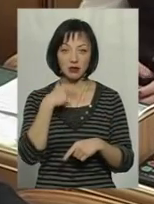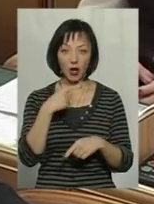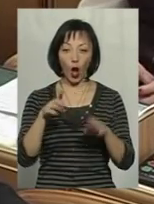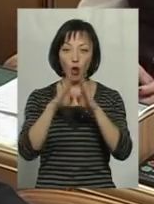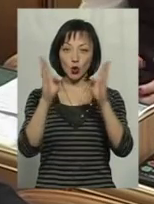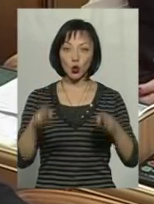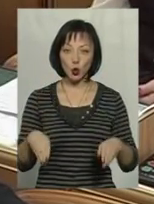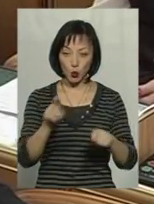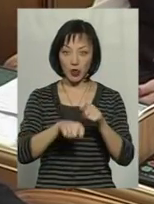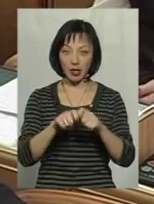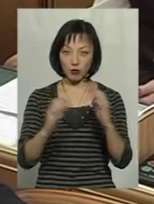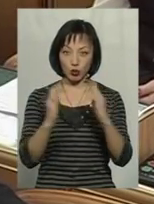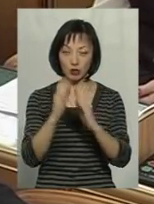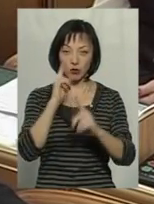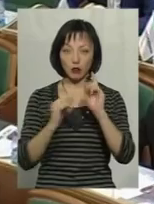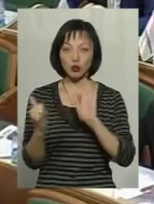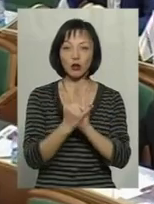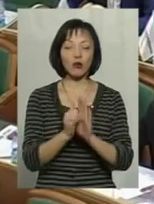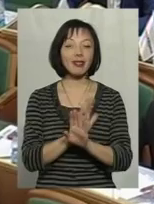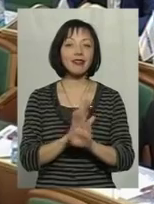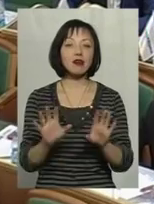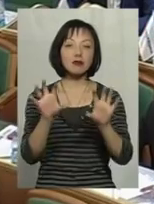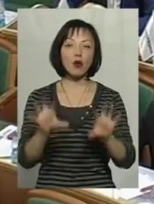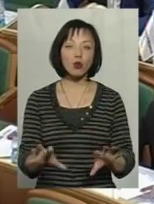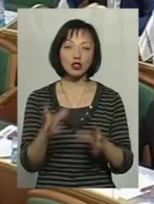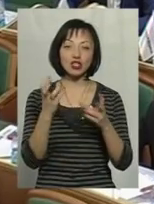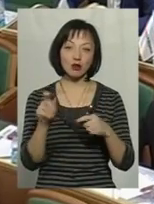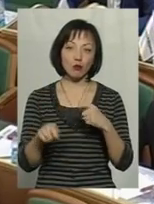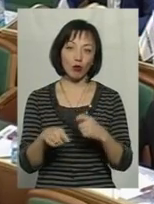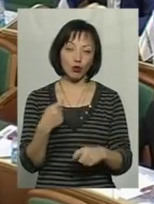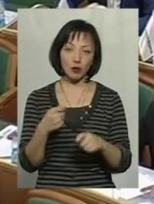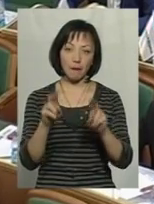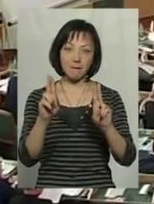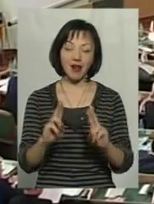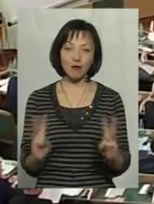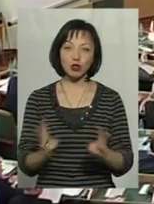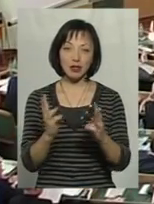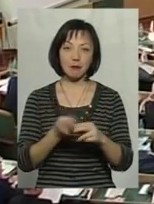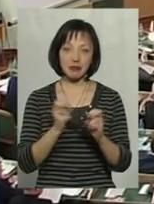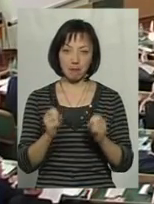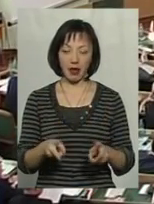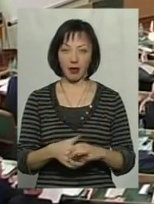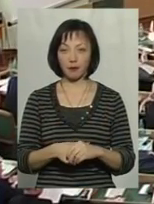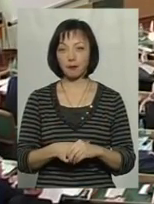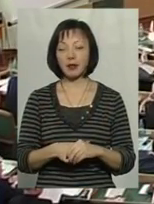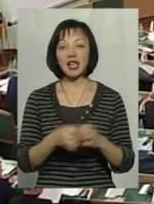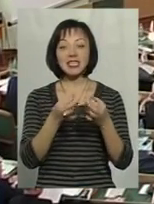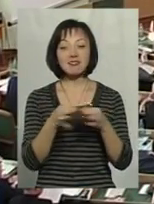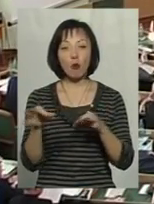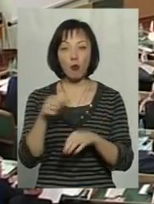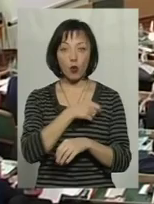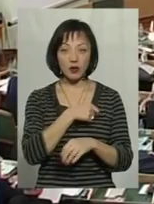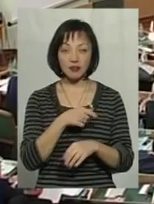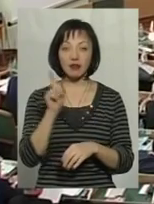турнікет у будинку рад, встановлений незаконно та ще й з порушенням правил пожежної безпеки. Свободівці